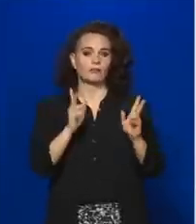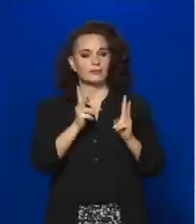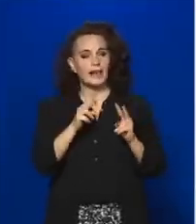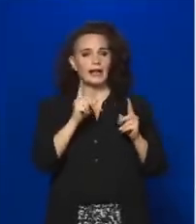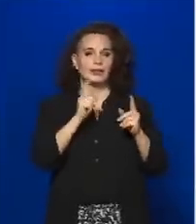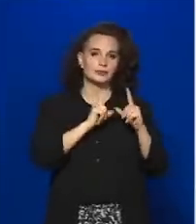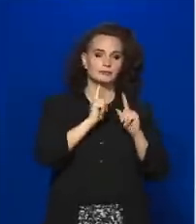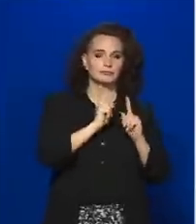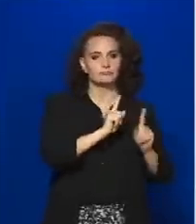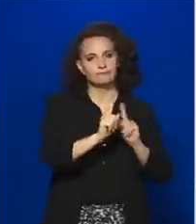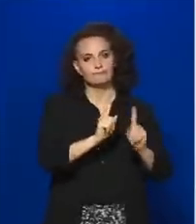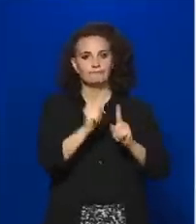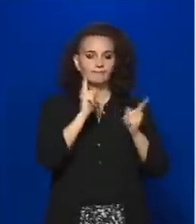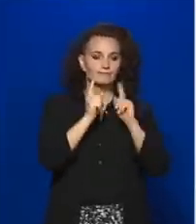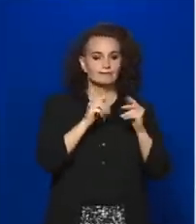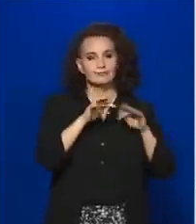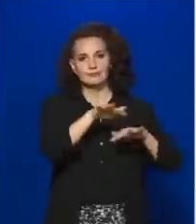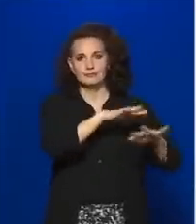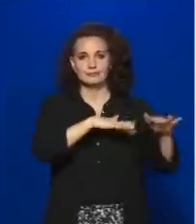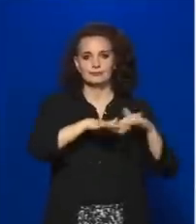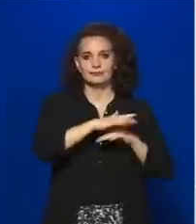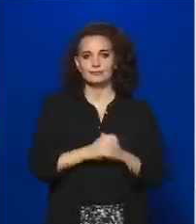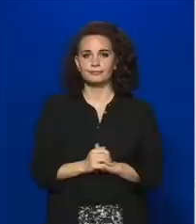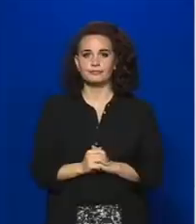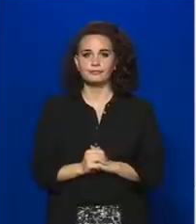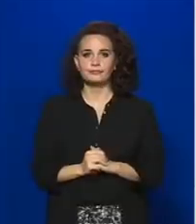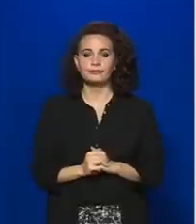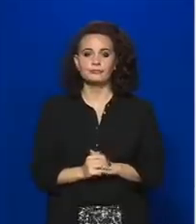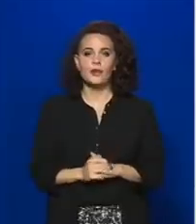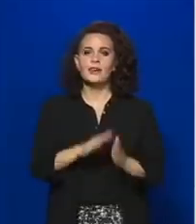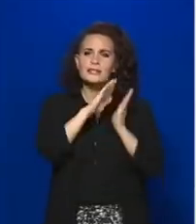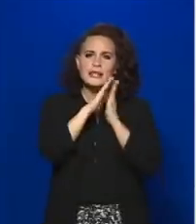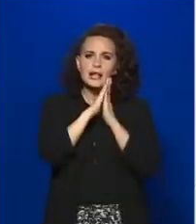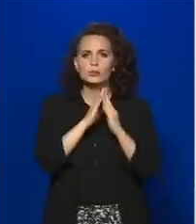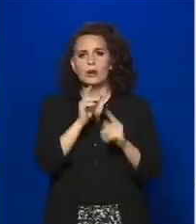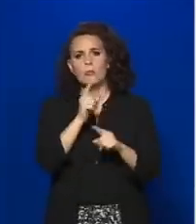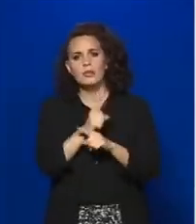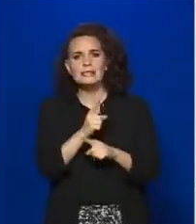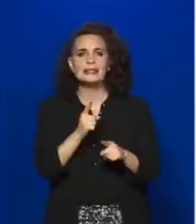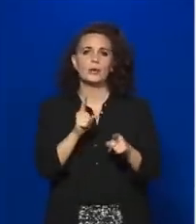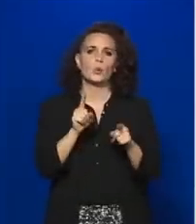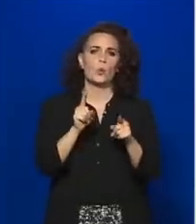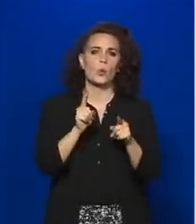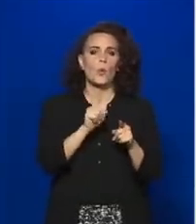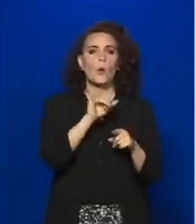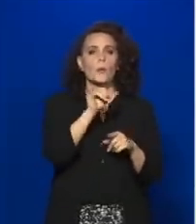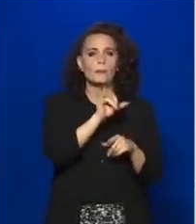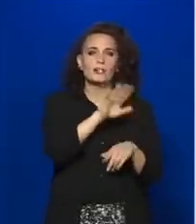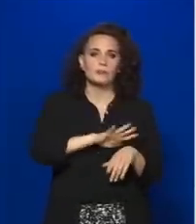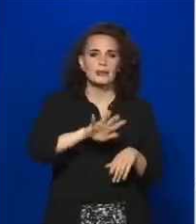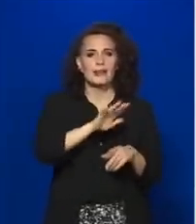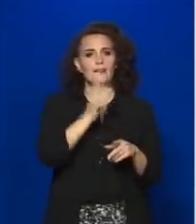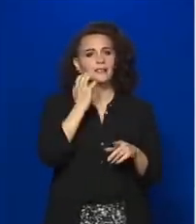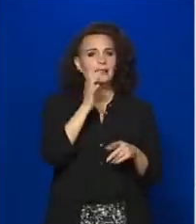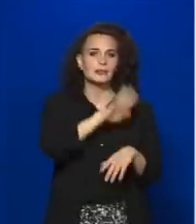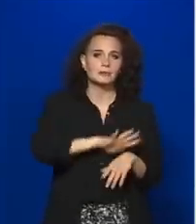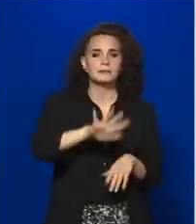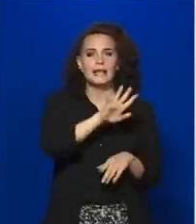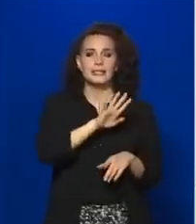A szállodák, panziók Pest megyében, illetve a többi megyében fogadhatnak vendégeket,